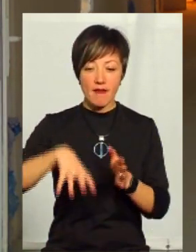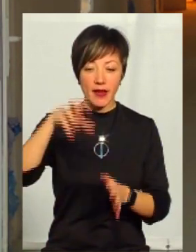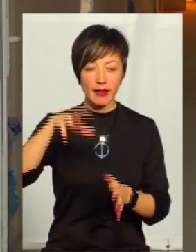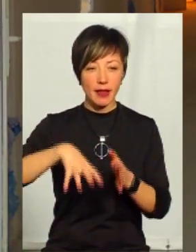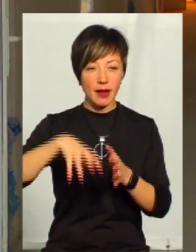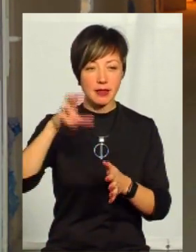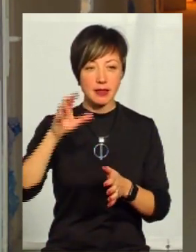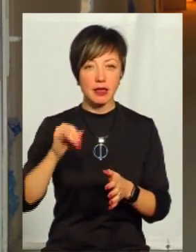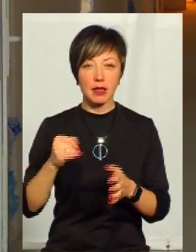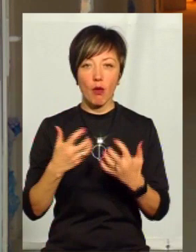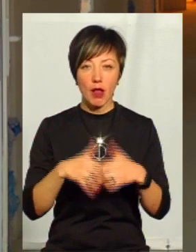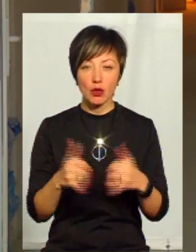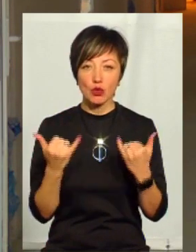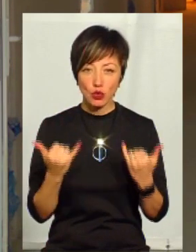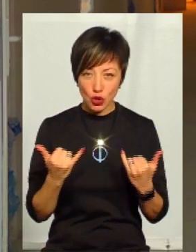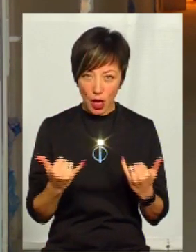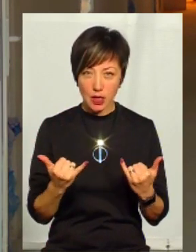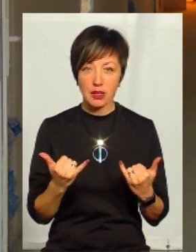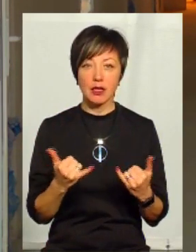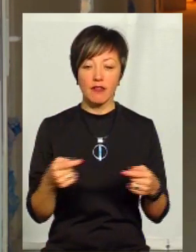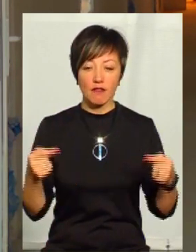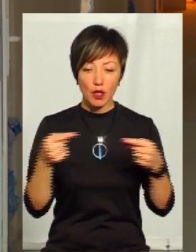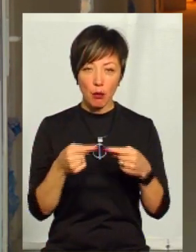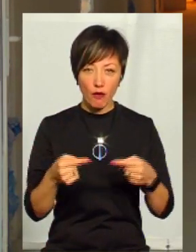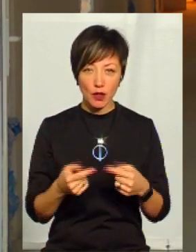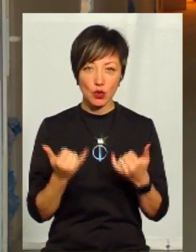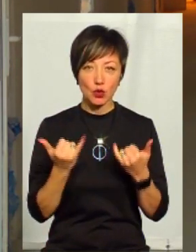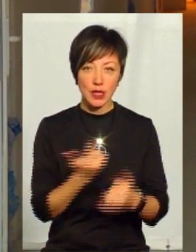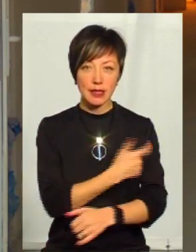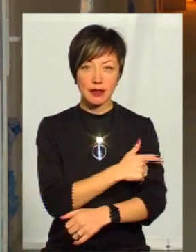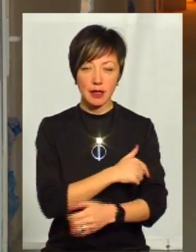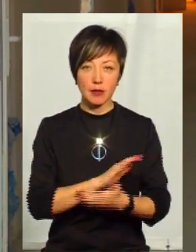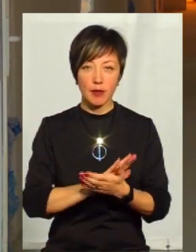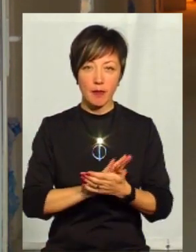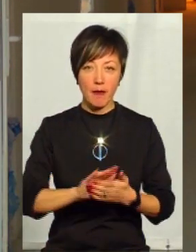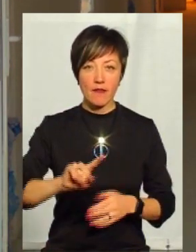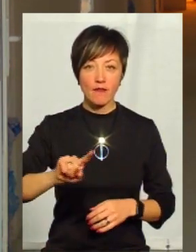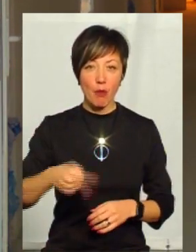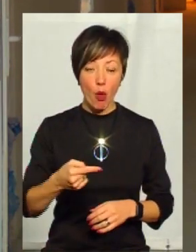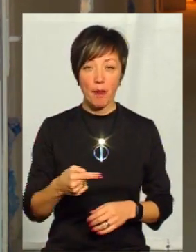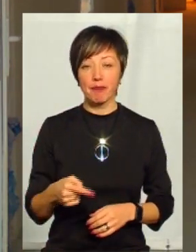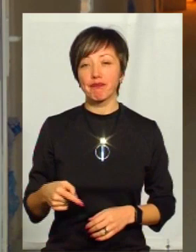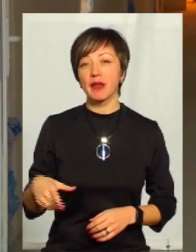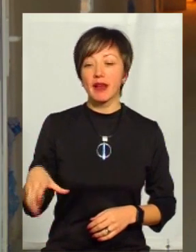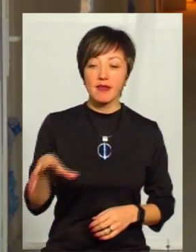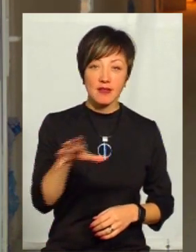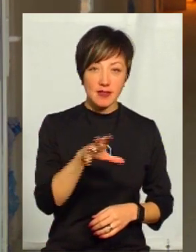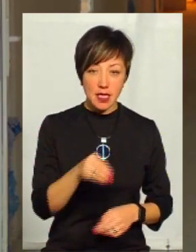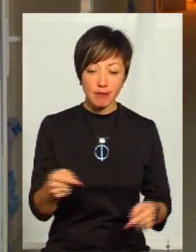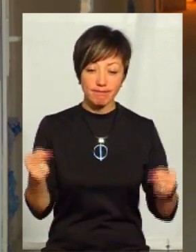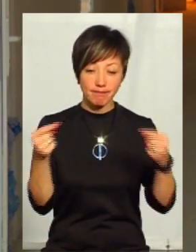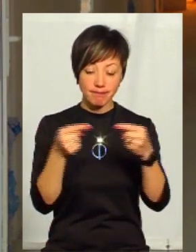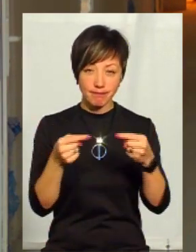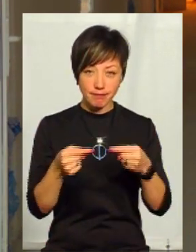обладнання сучасне, яке підповідає сучасним санітарно-генічним вимогам. Тобто все приводиться до